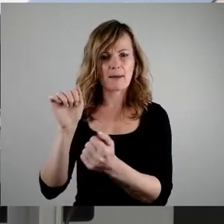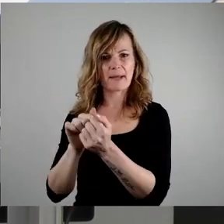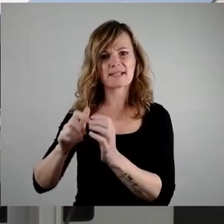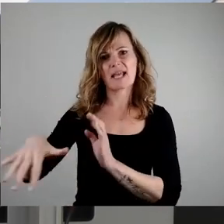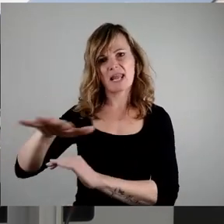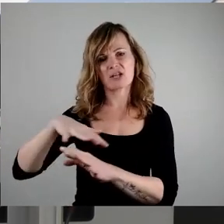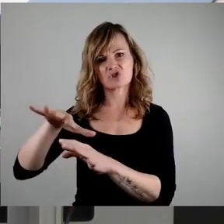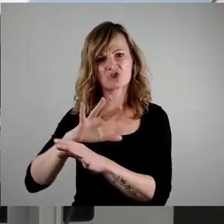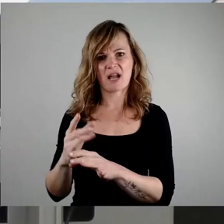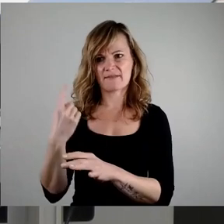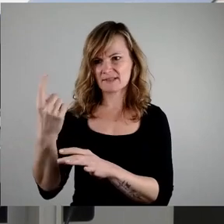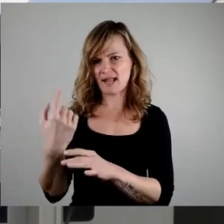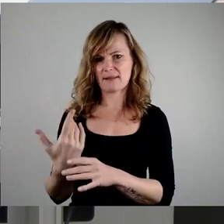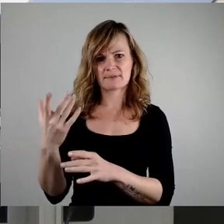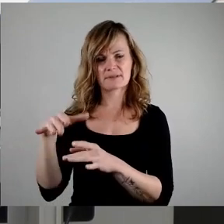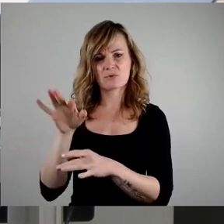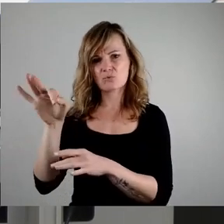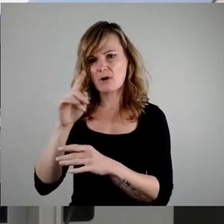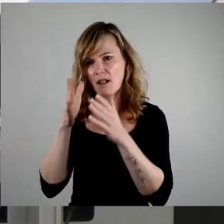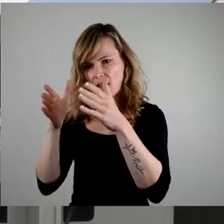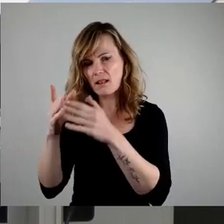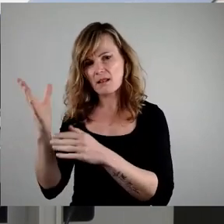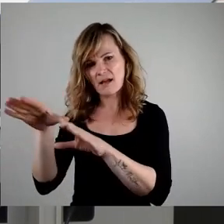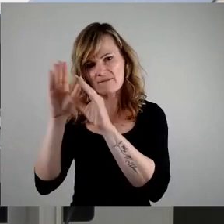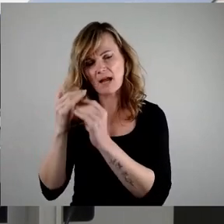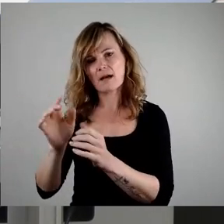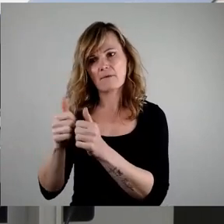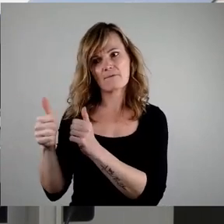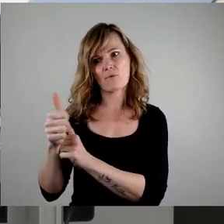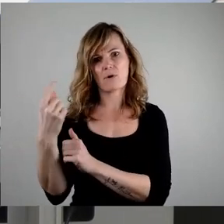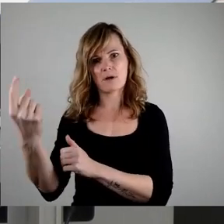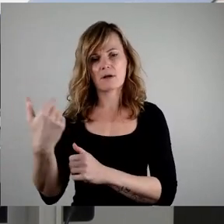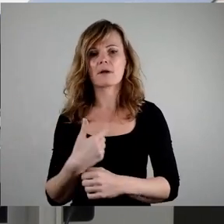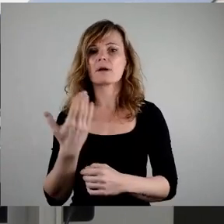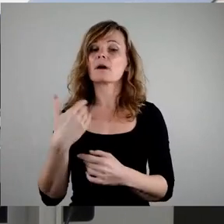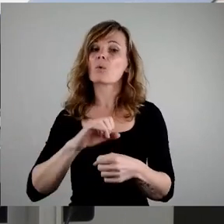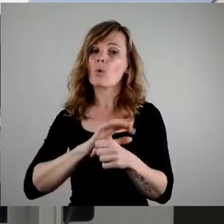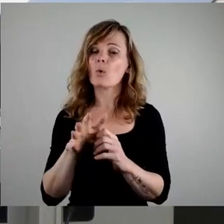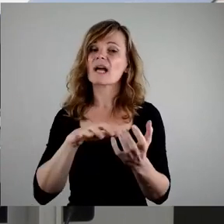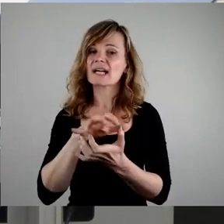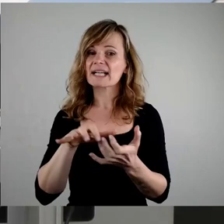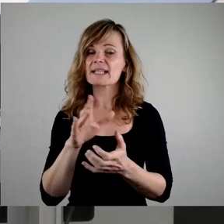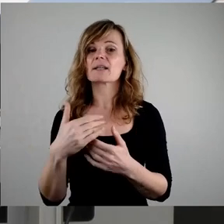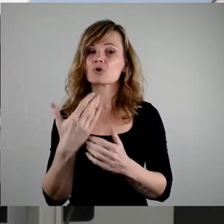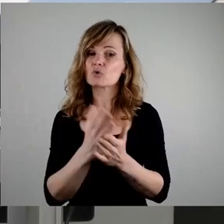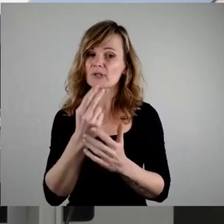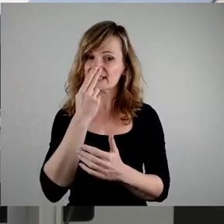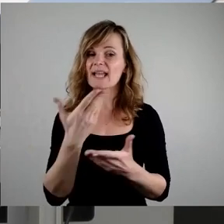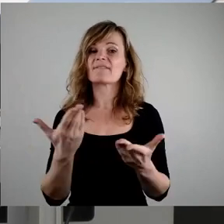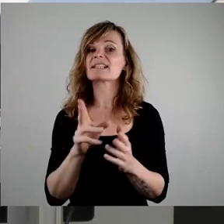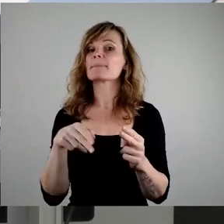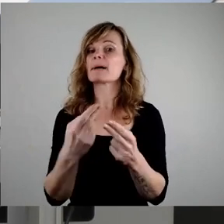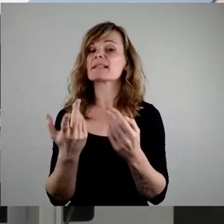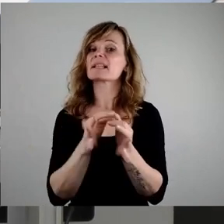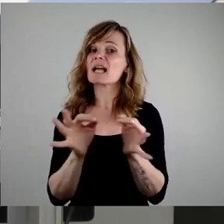bedienen. Geeignete und in der Corona-Krise schon erprobte Mittel sind dafür beispielsweise Tagesbriefe oder